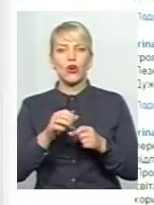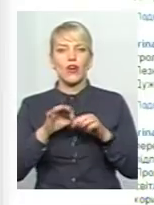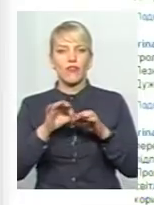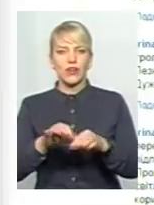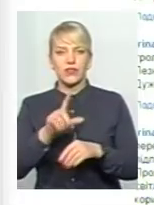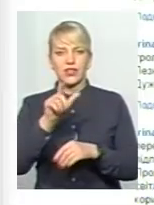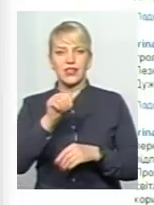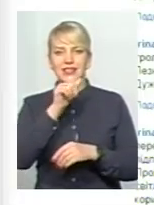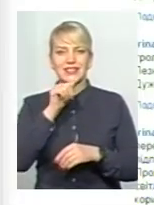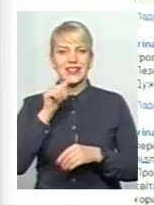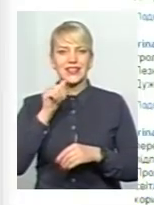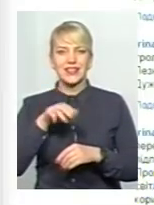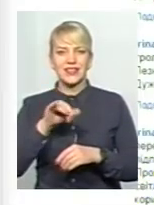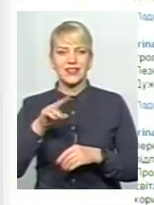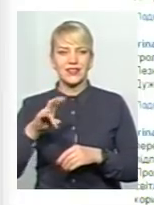працівників?